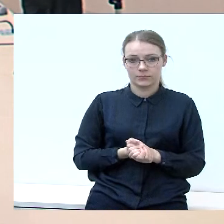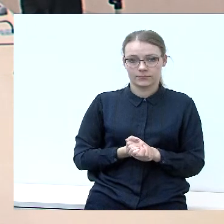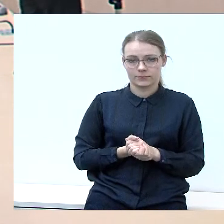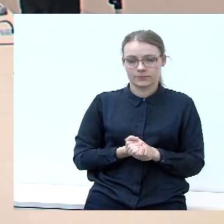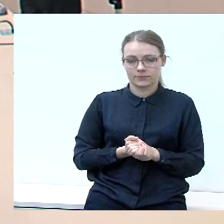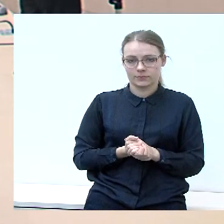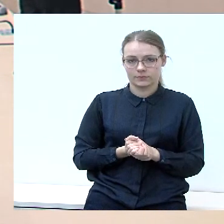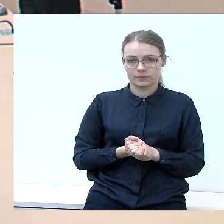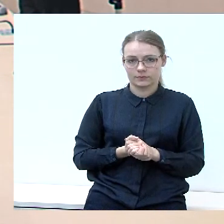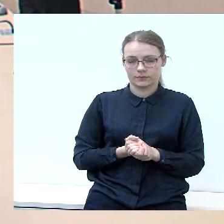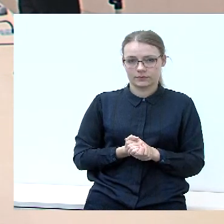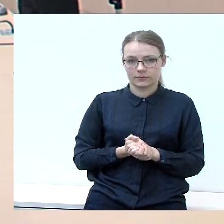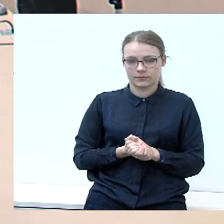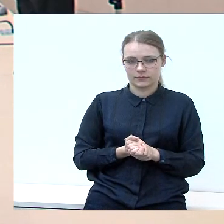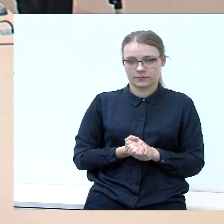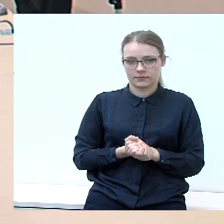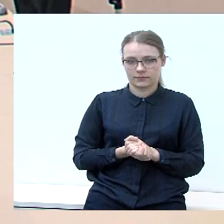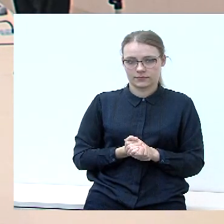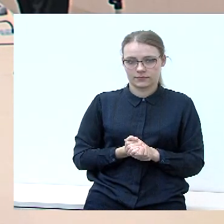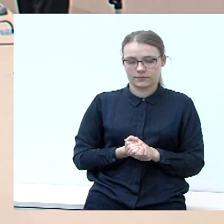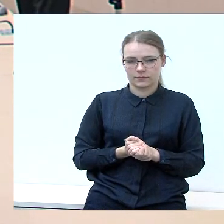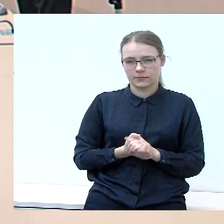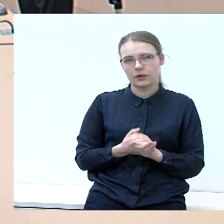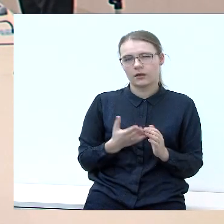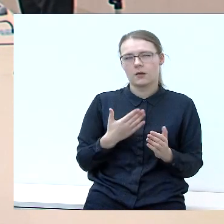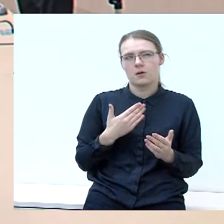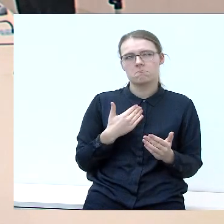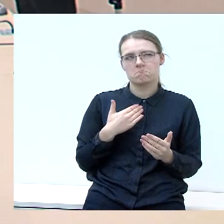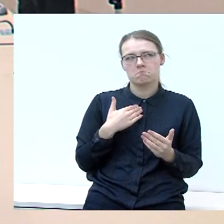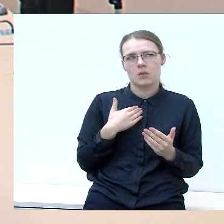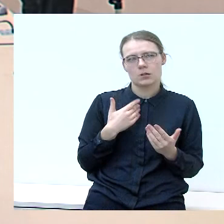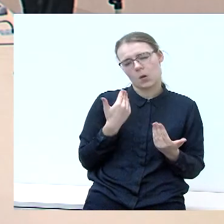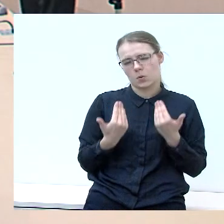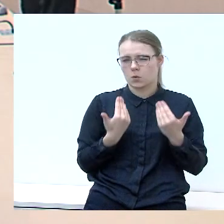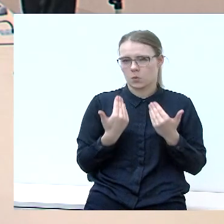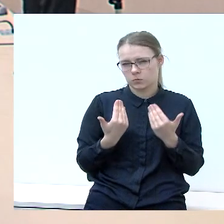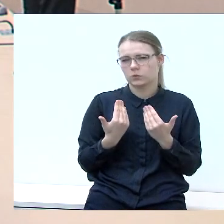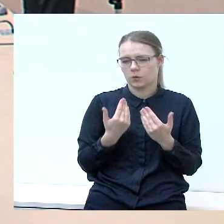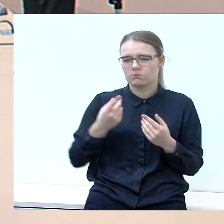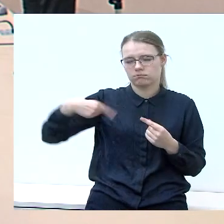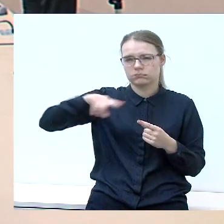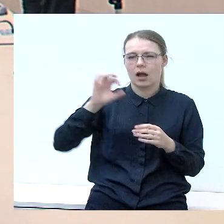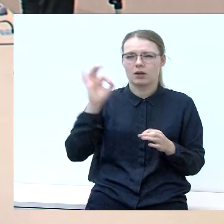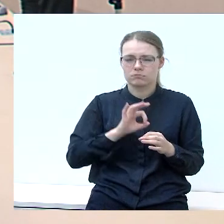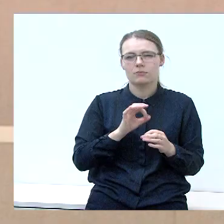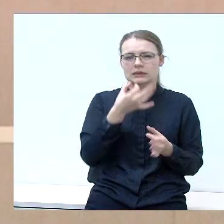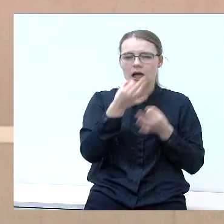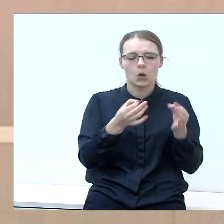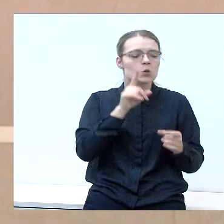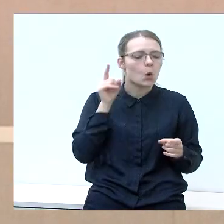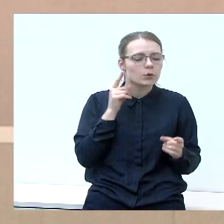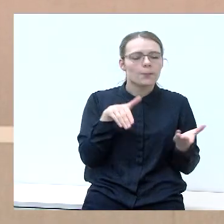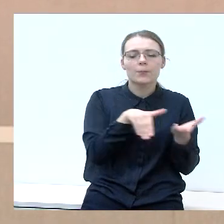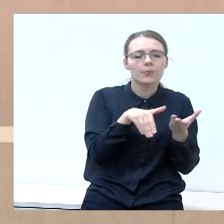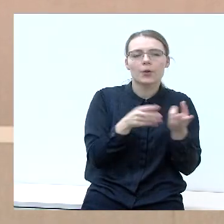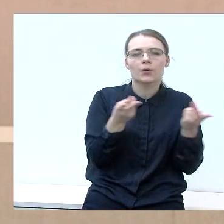Dar pasmauskai. Man atrodo, mes dažnai kalbame taip pat, ką padėti jaunimui. Aš